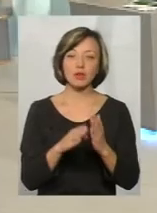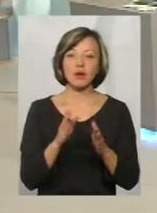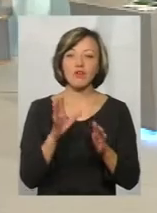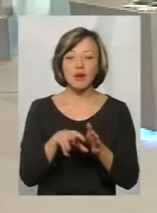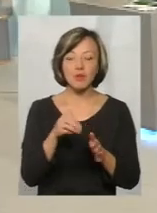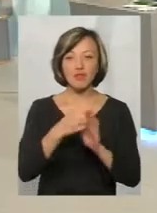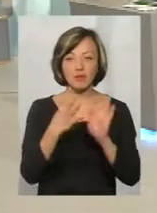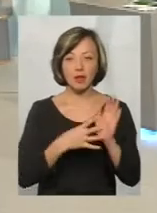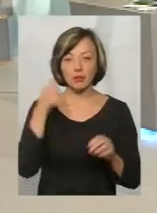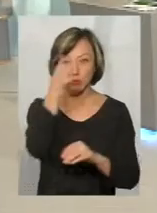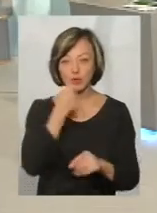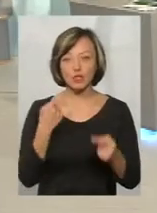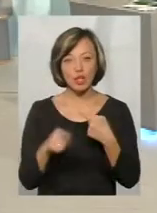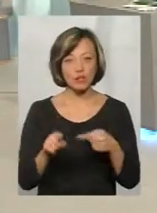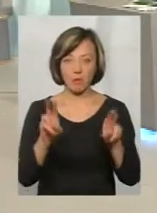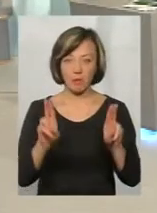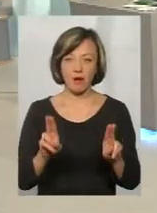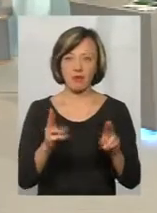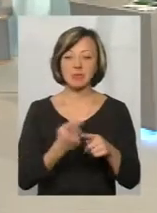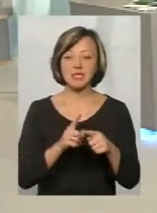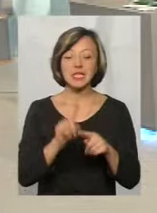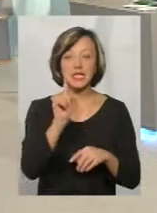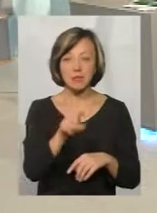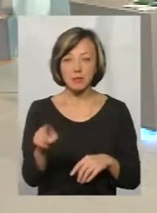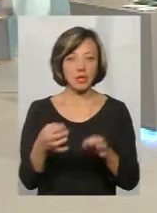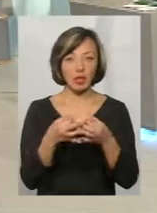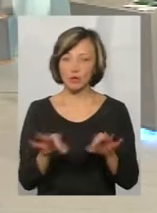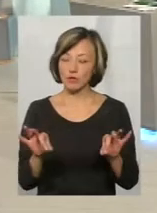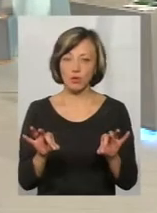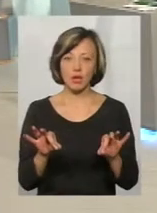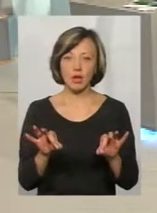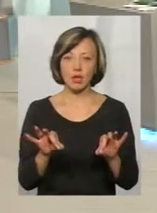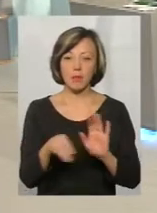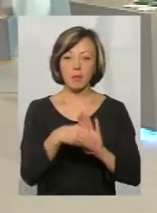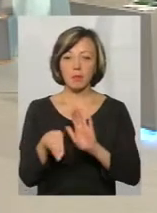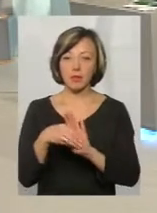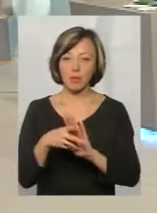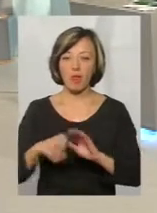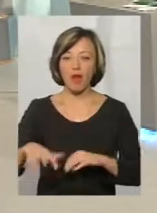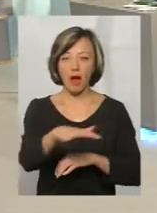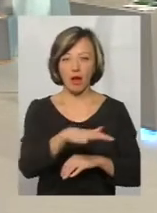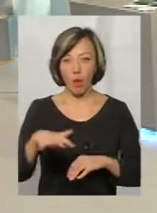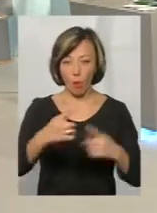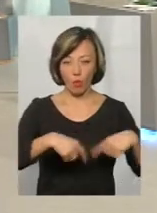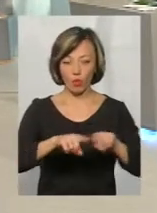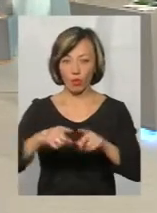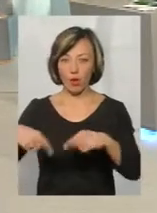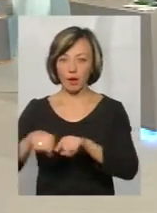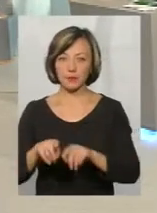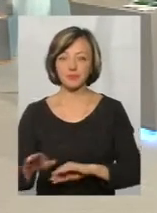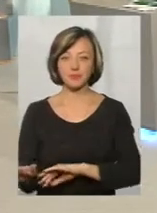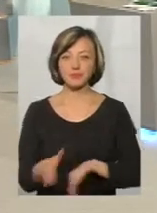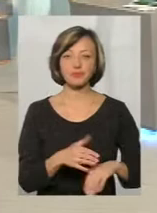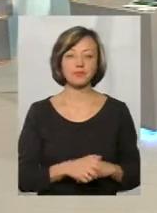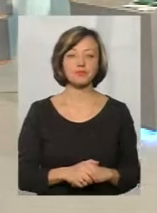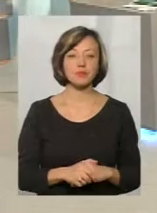вибори 2019 року вже за іншими правилами, за тими, які не дозволять підкуп на мажоритарці, зокрема. Часто можна